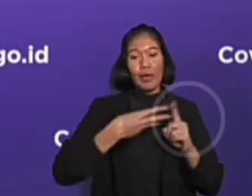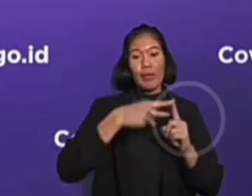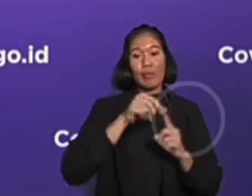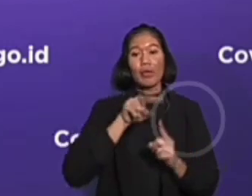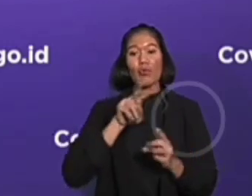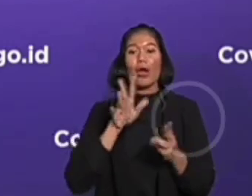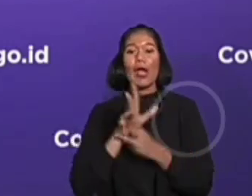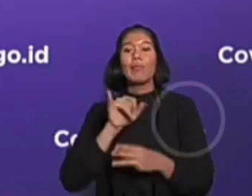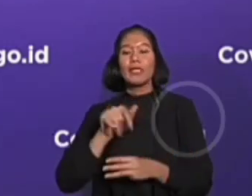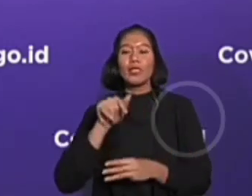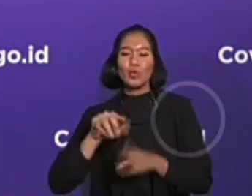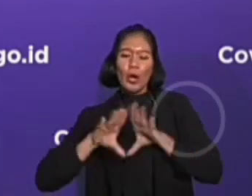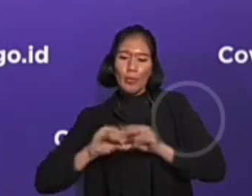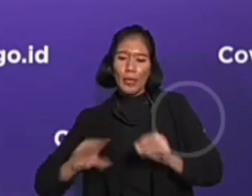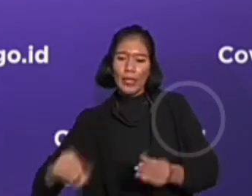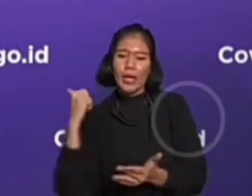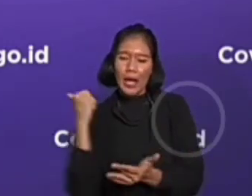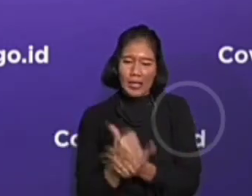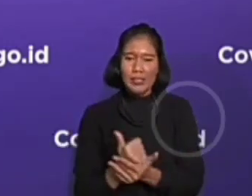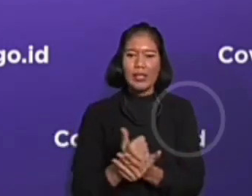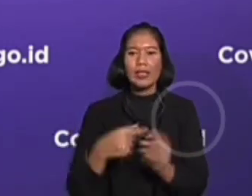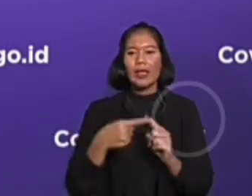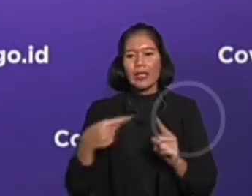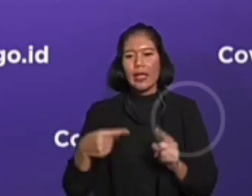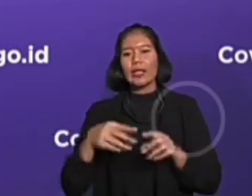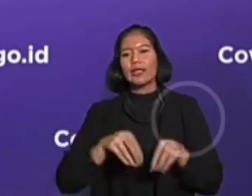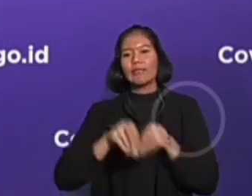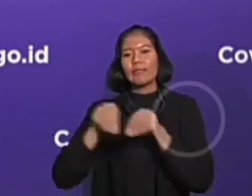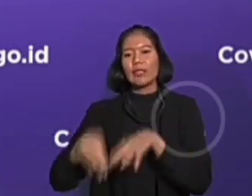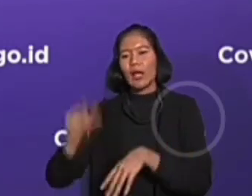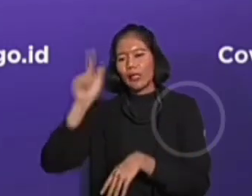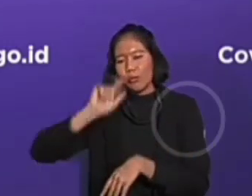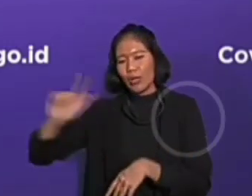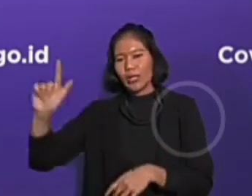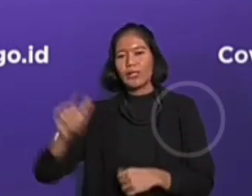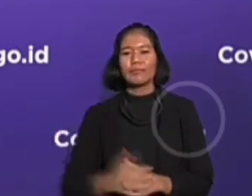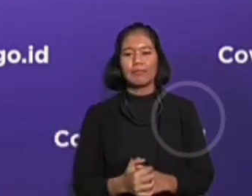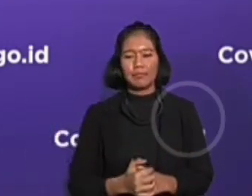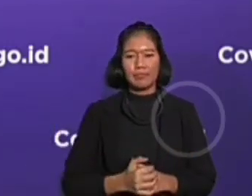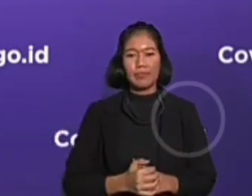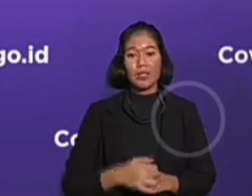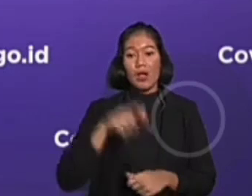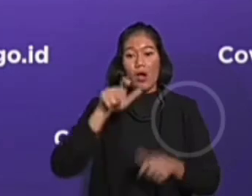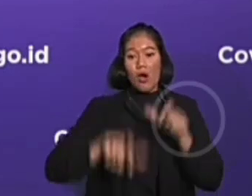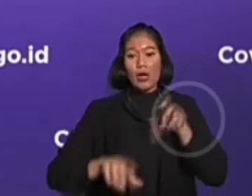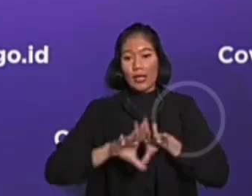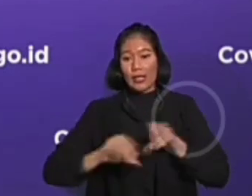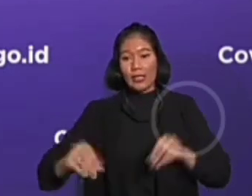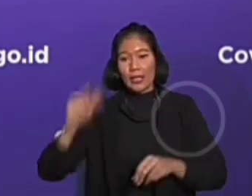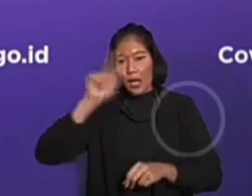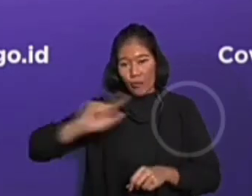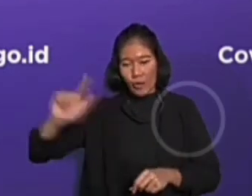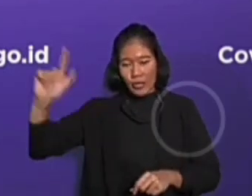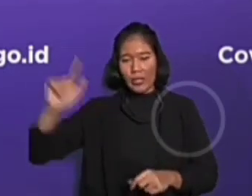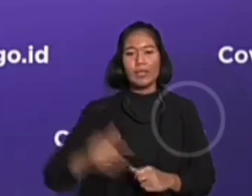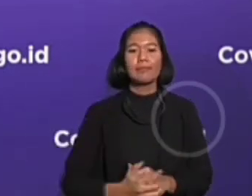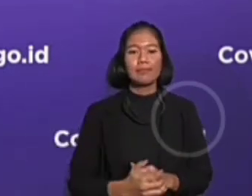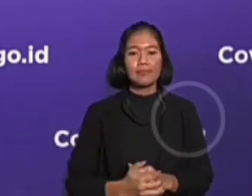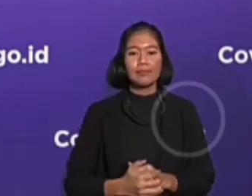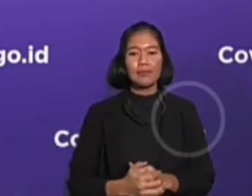sesungguhnya bagi pekerja migran itu sendiri. Para pekerja migran Indonesia yang kami muliakan,